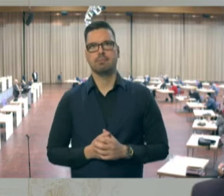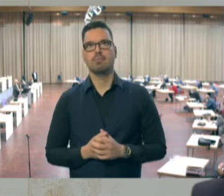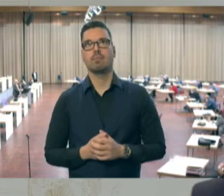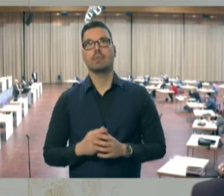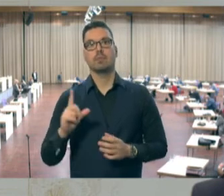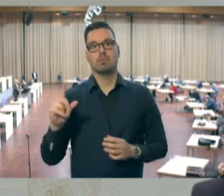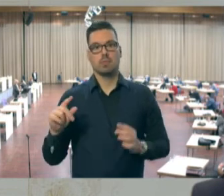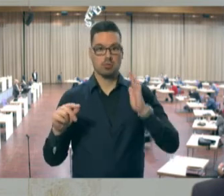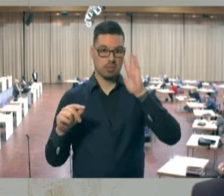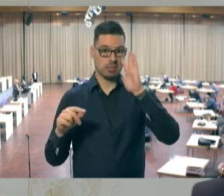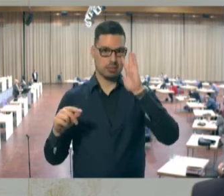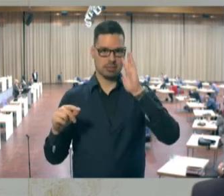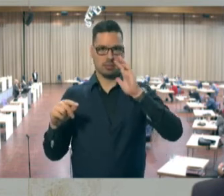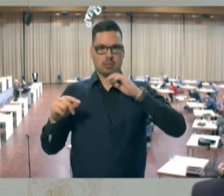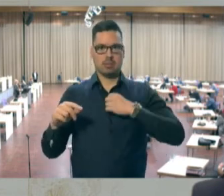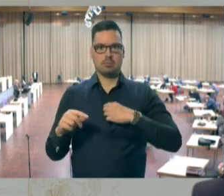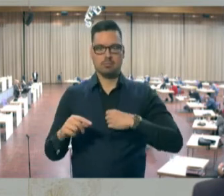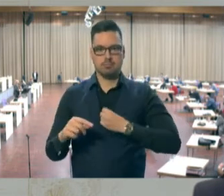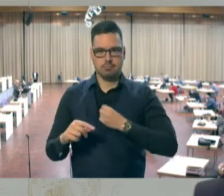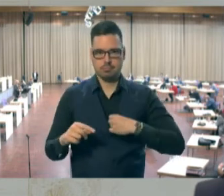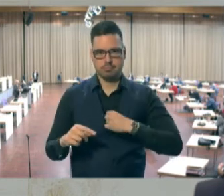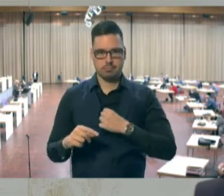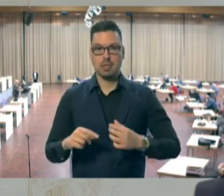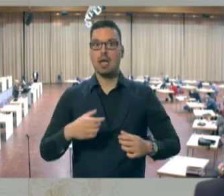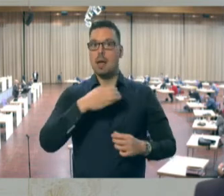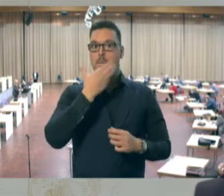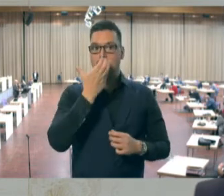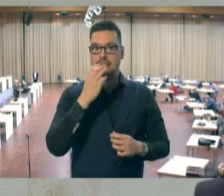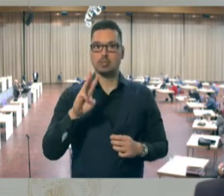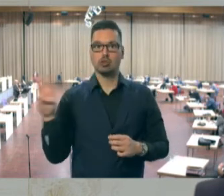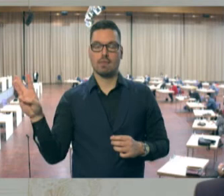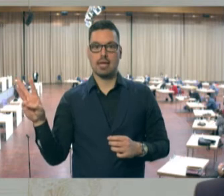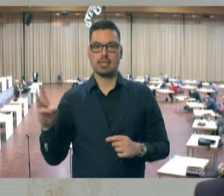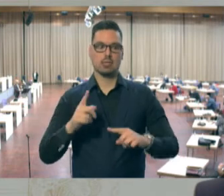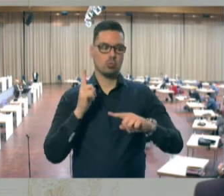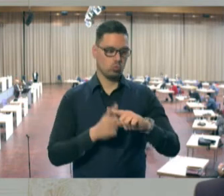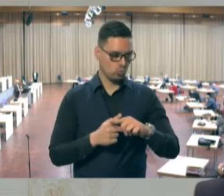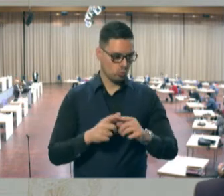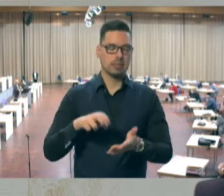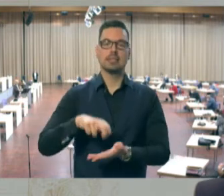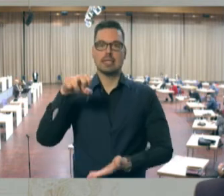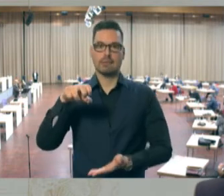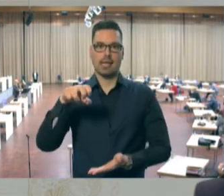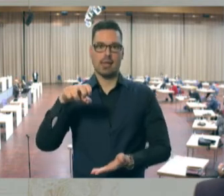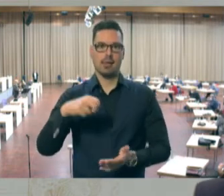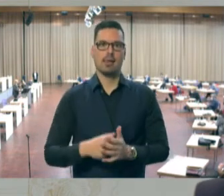dazu, dass im Augenblick Märzig war dann und St. Wendel,